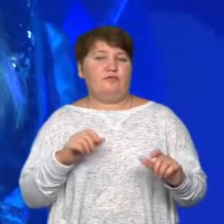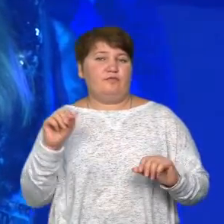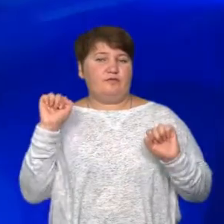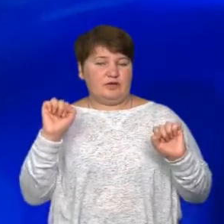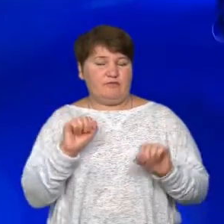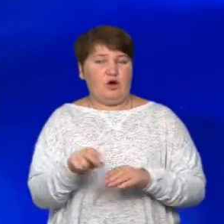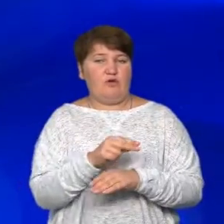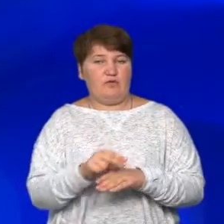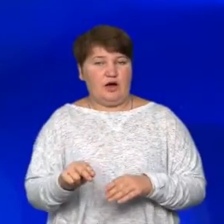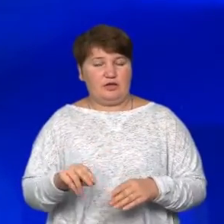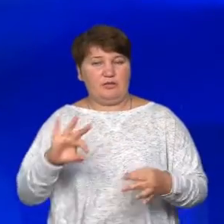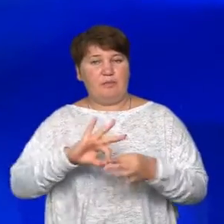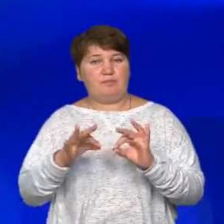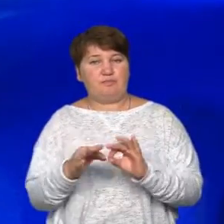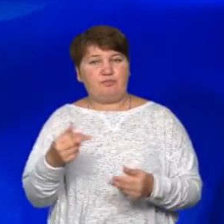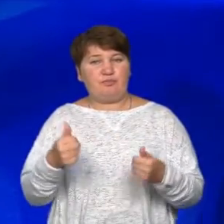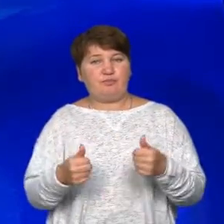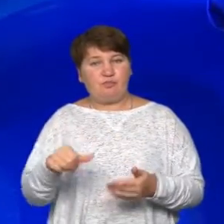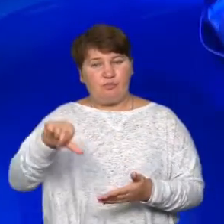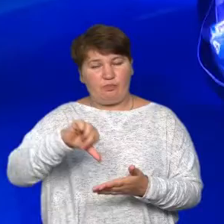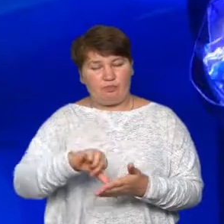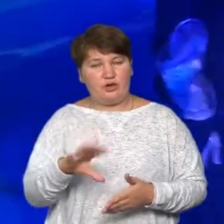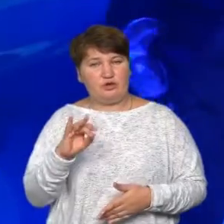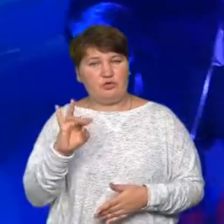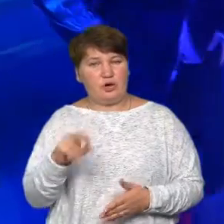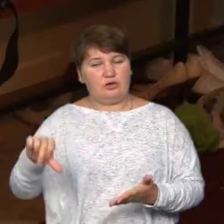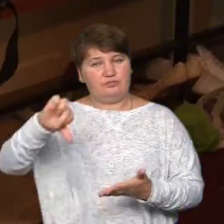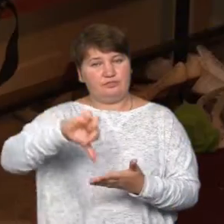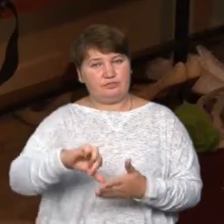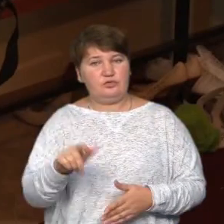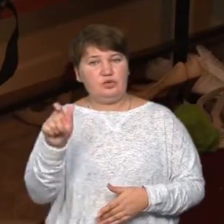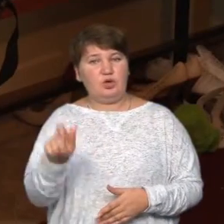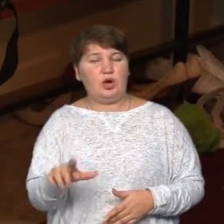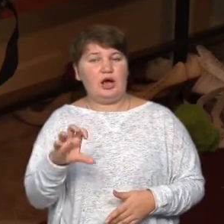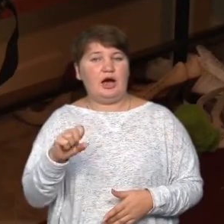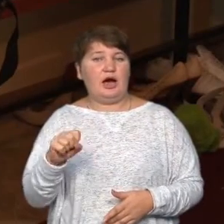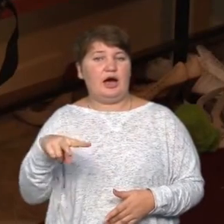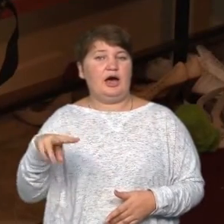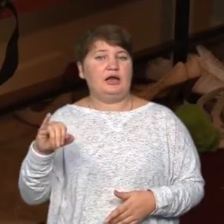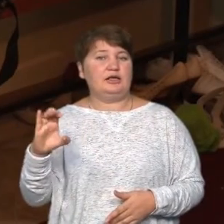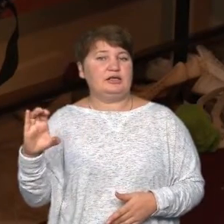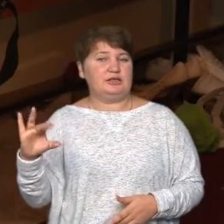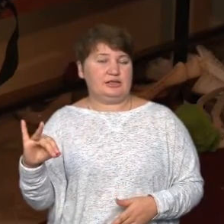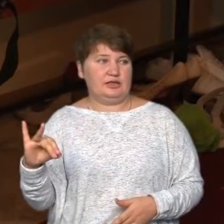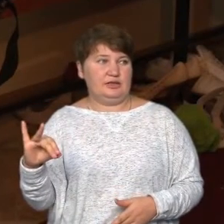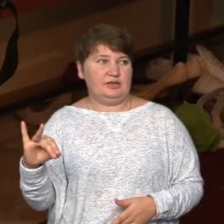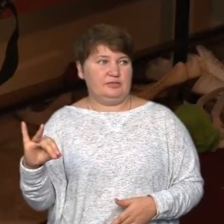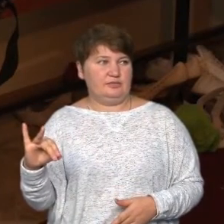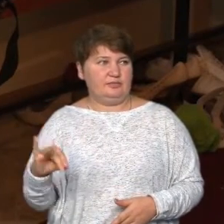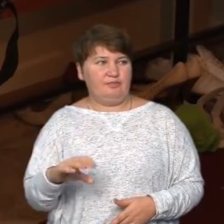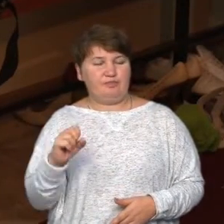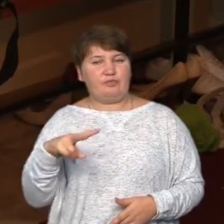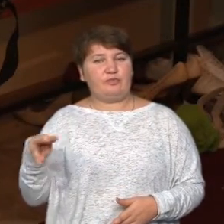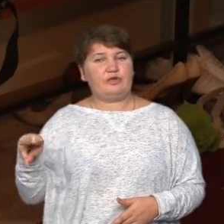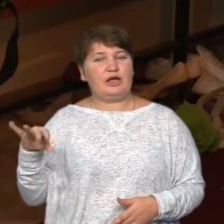параолімпійських ігор Надія Стефурак виконує роль Аліси. Алісо переборює різні строки, що